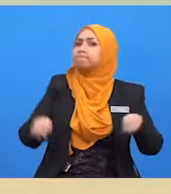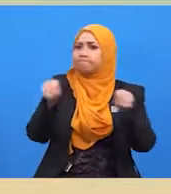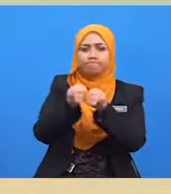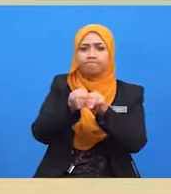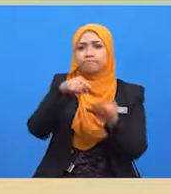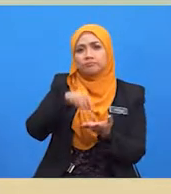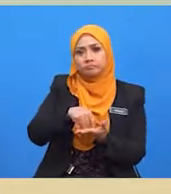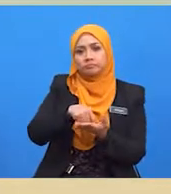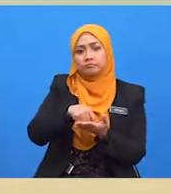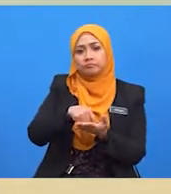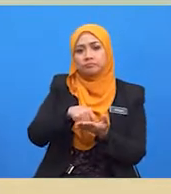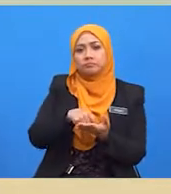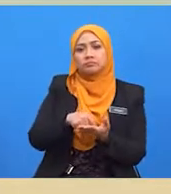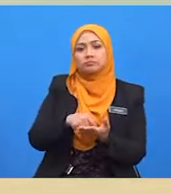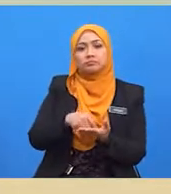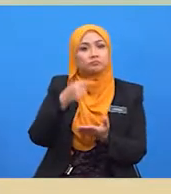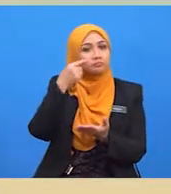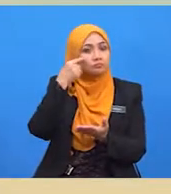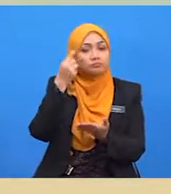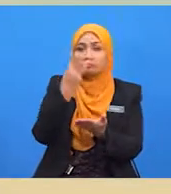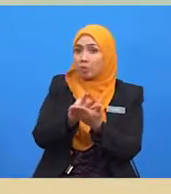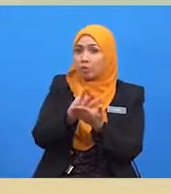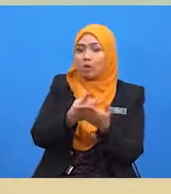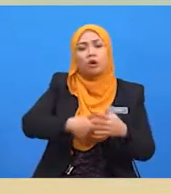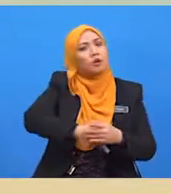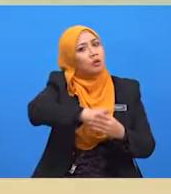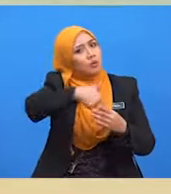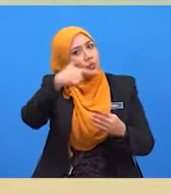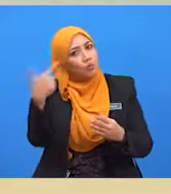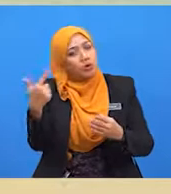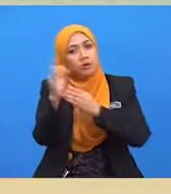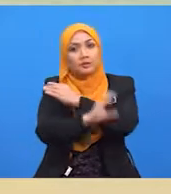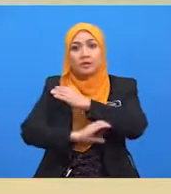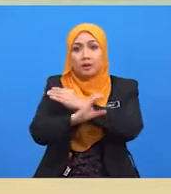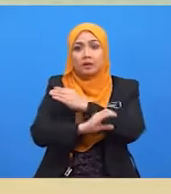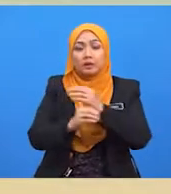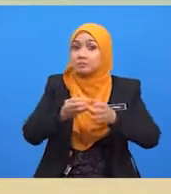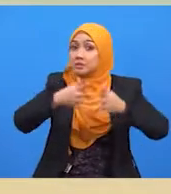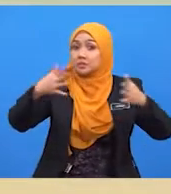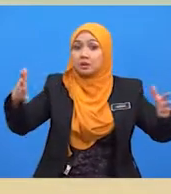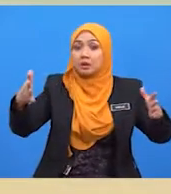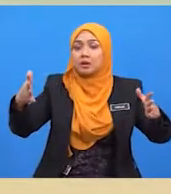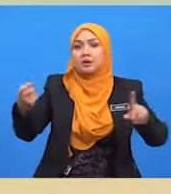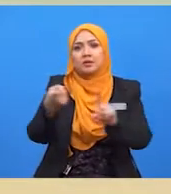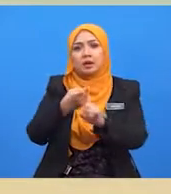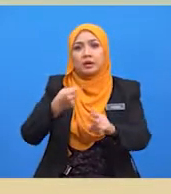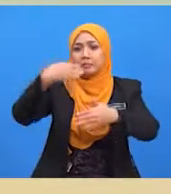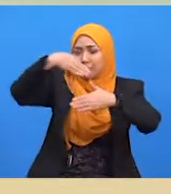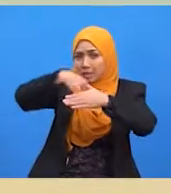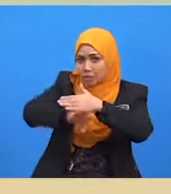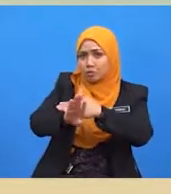lebih besar daripada aliran masuk wang dari luar negara. Hal ini